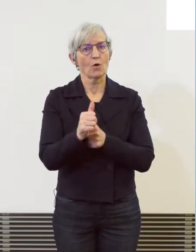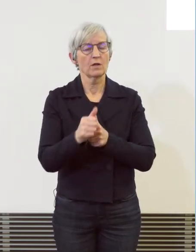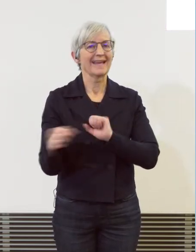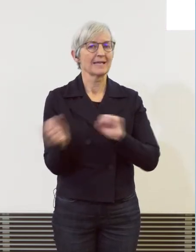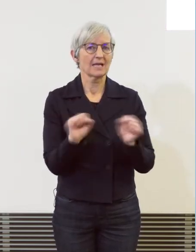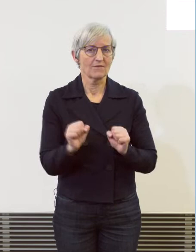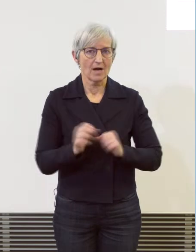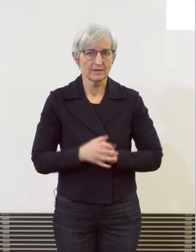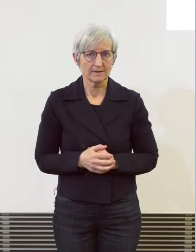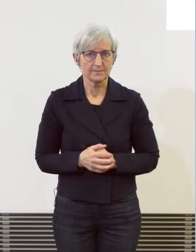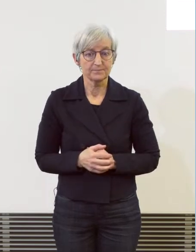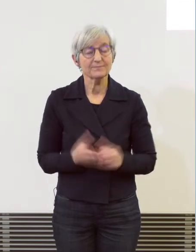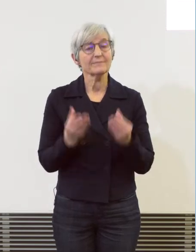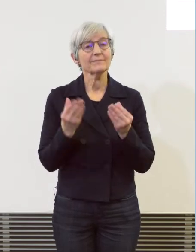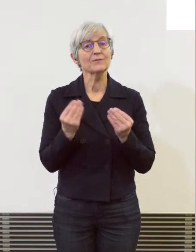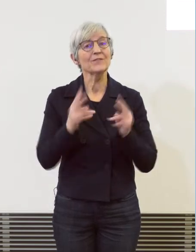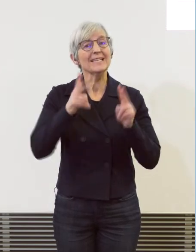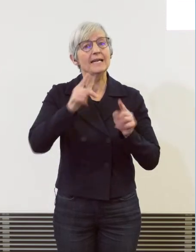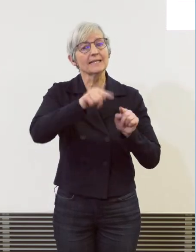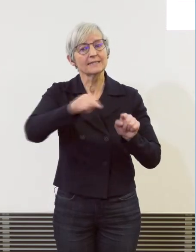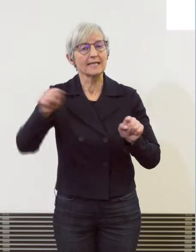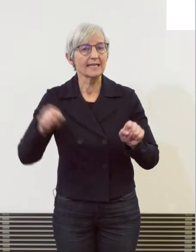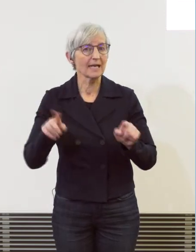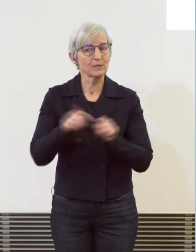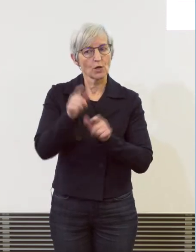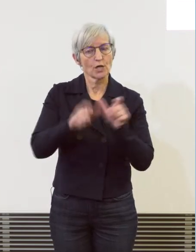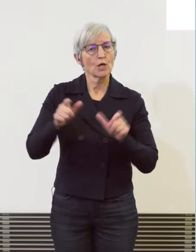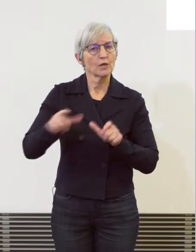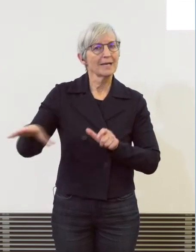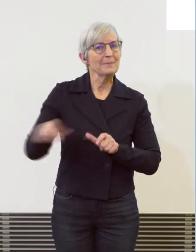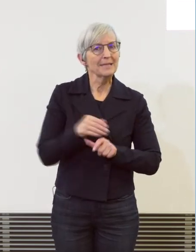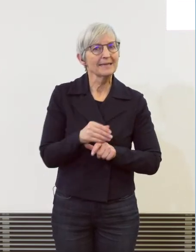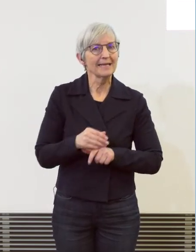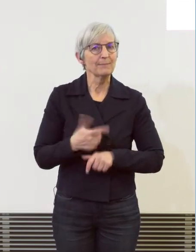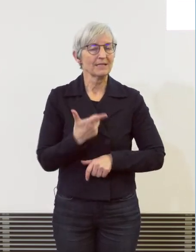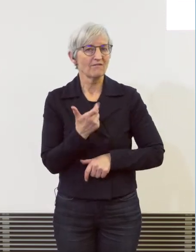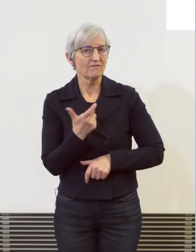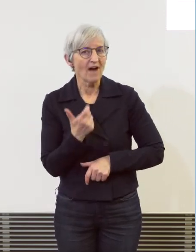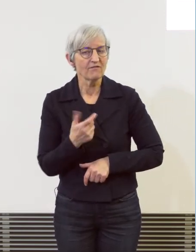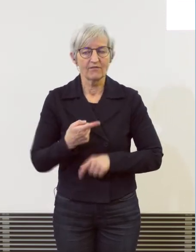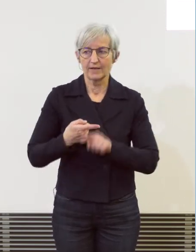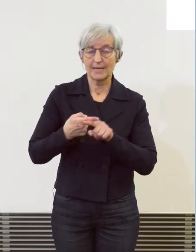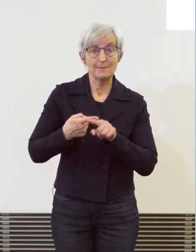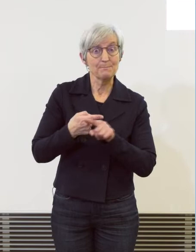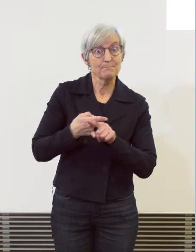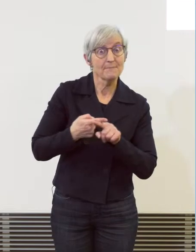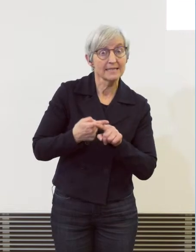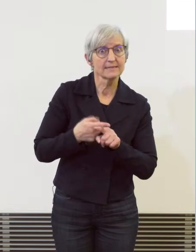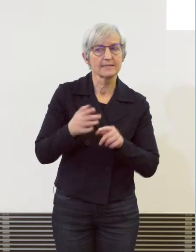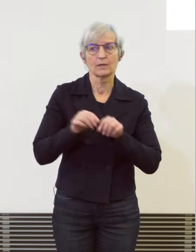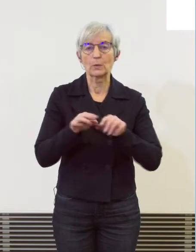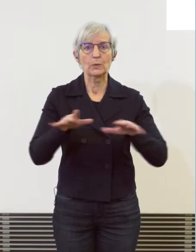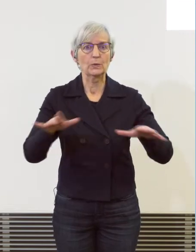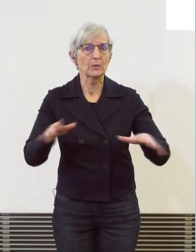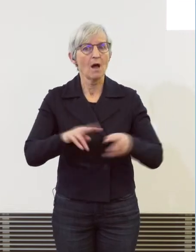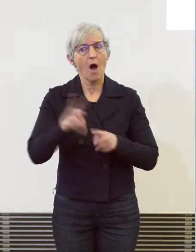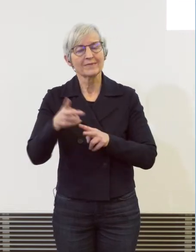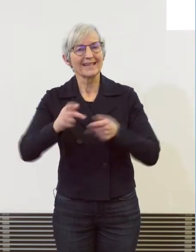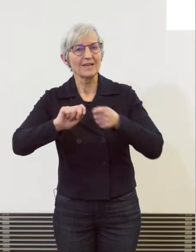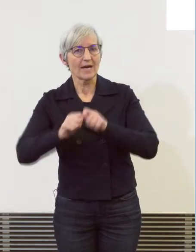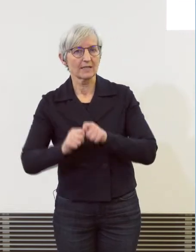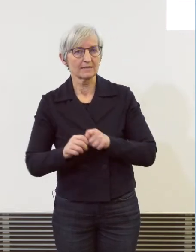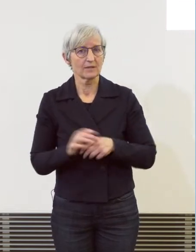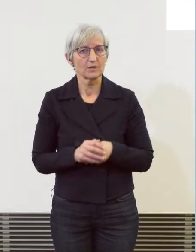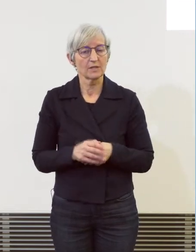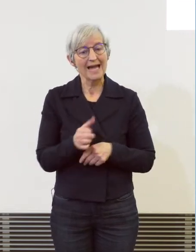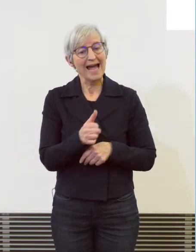Delikte sind mit mitgeführten Waffen, speziell Messer und anderen gefährlichen Werkzeugen ausgeführt worden und einige Opfer